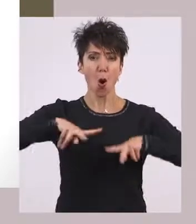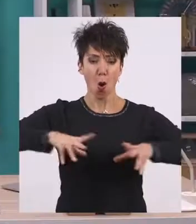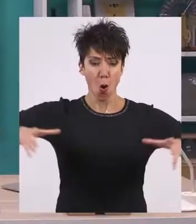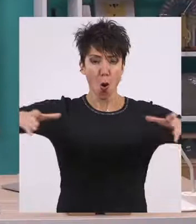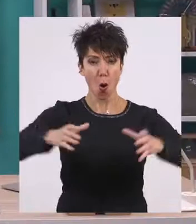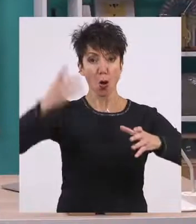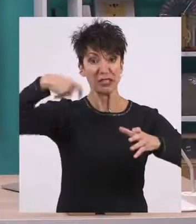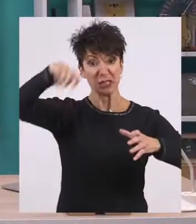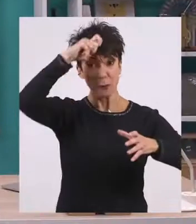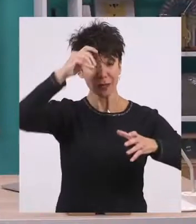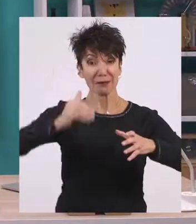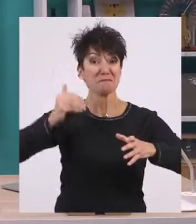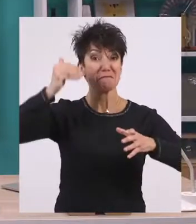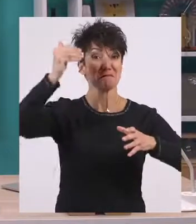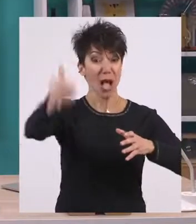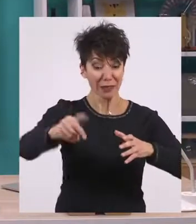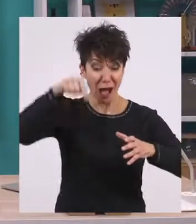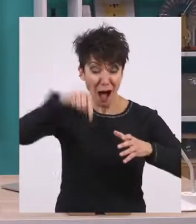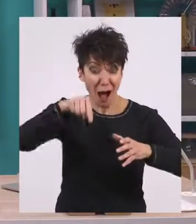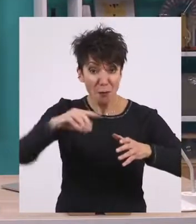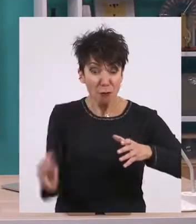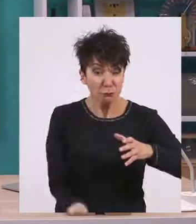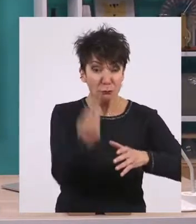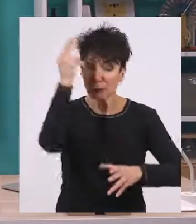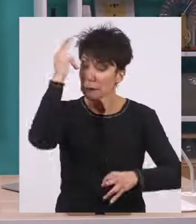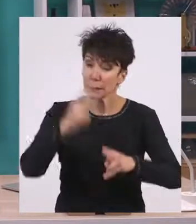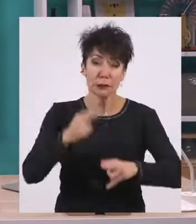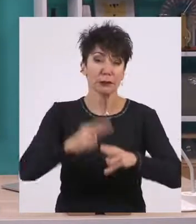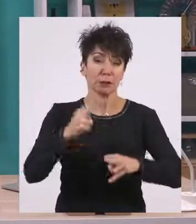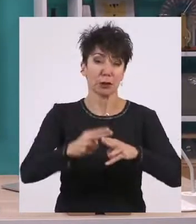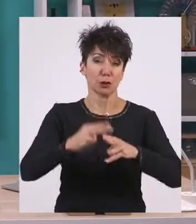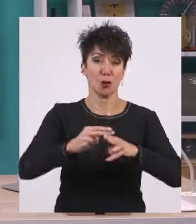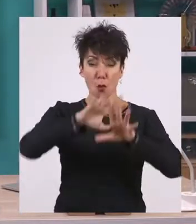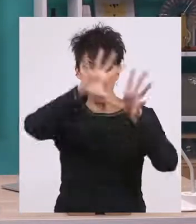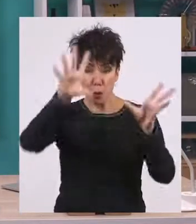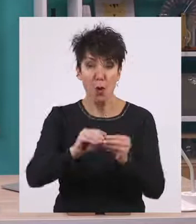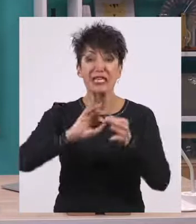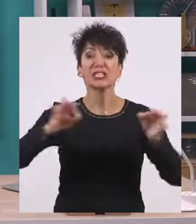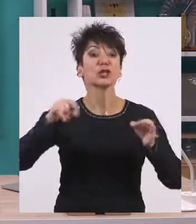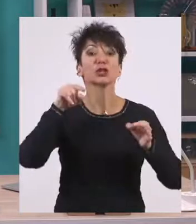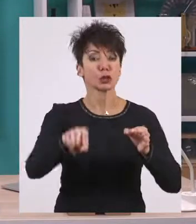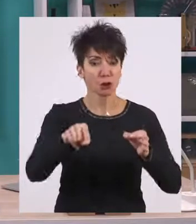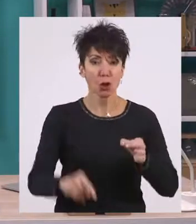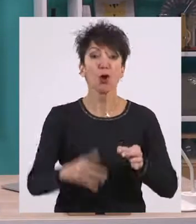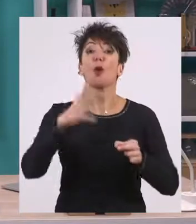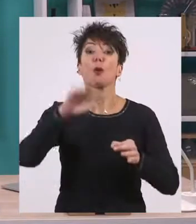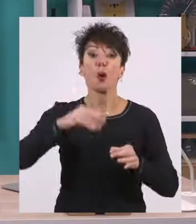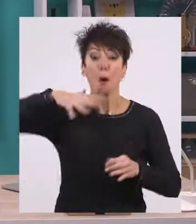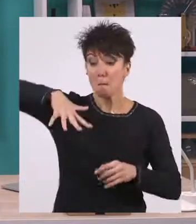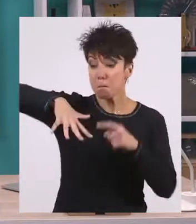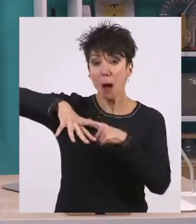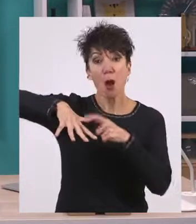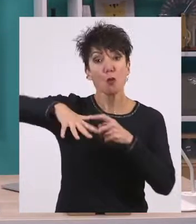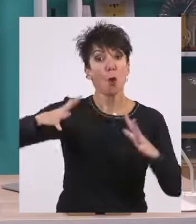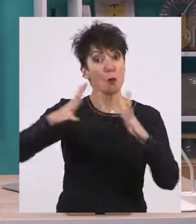πολύ σημαντικό ρόλο τόσο στους Περσικούς πολέμους, όσο και στον Πελοποννησιακό πόλεμο.